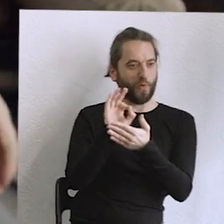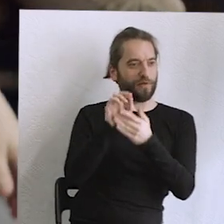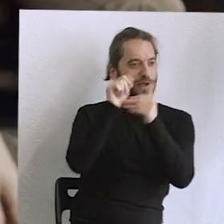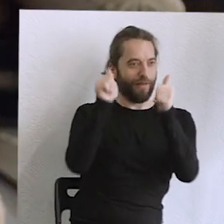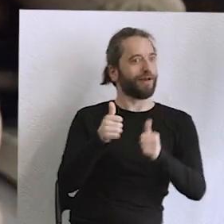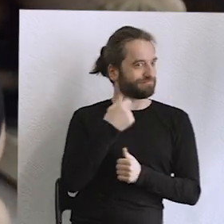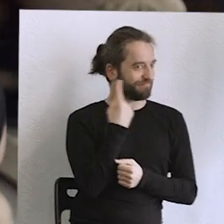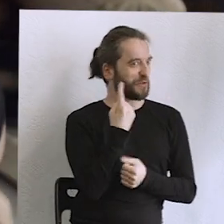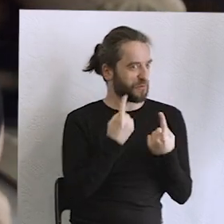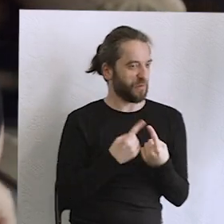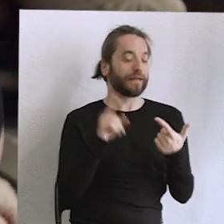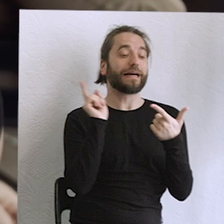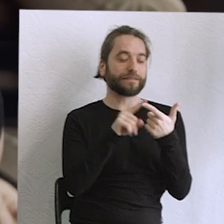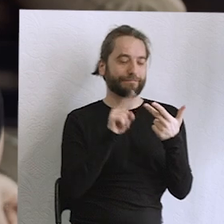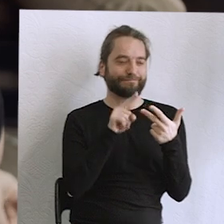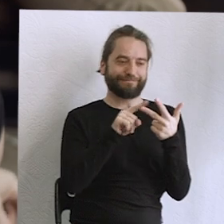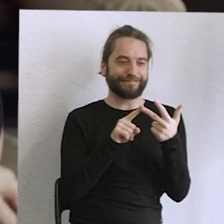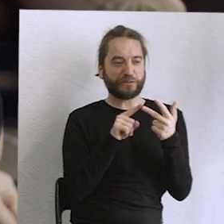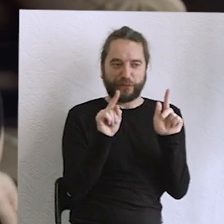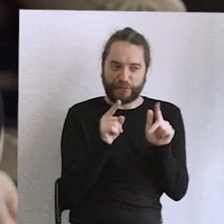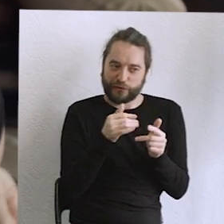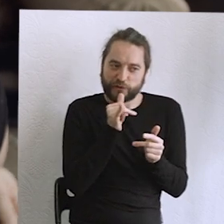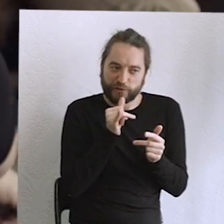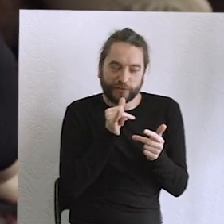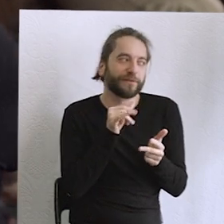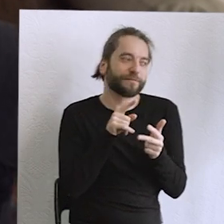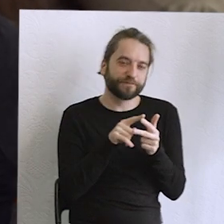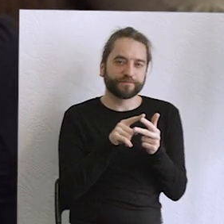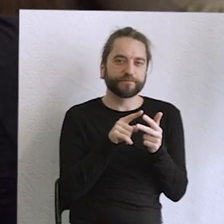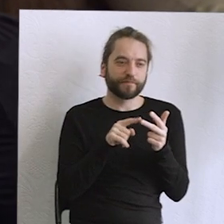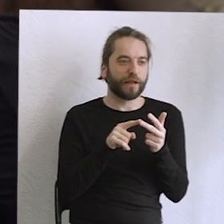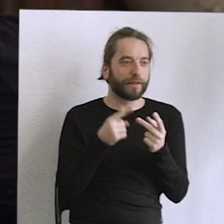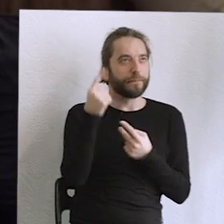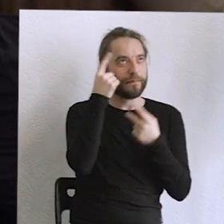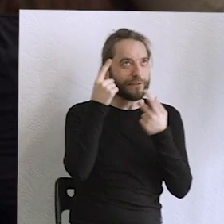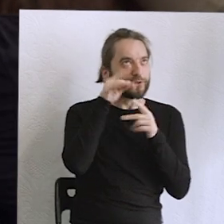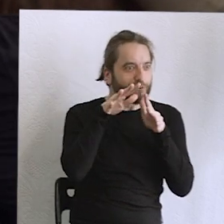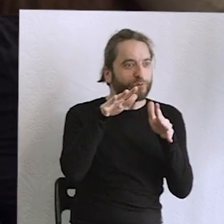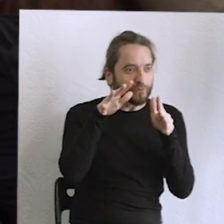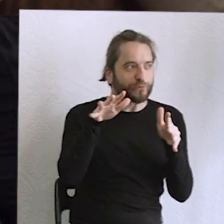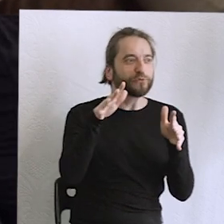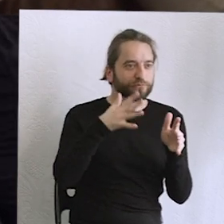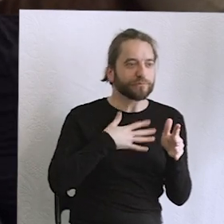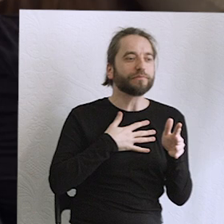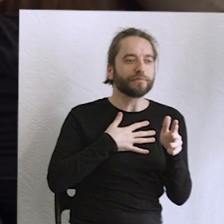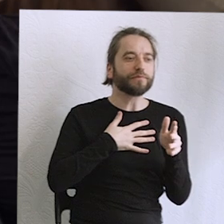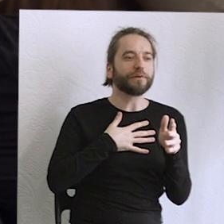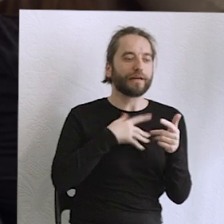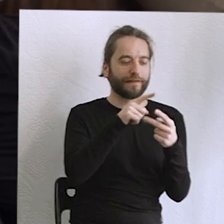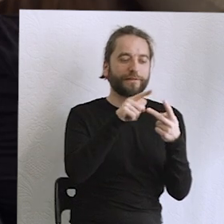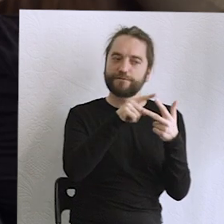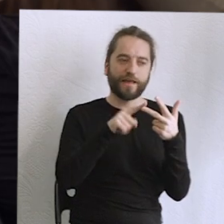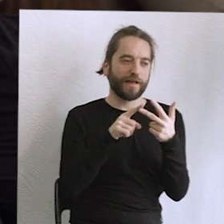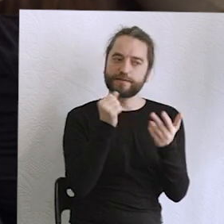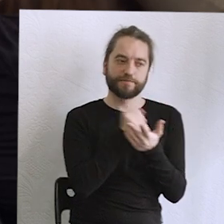cieszę się. A dwie są, postaram się jak najkrócej, bo oczywiście myśleć można bardzo dużo, ale wydaje mi się, że te dwie kwestie